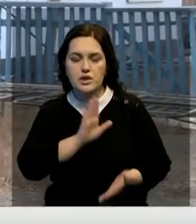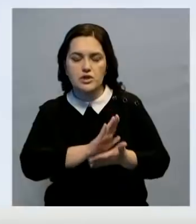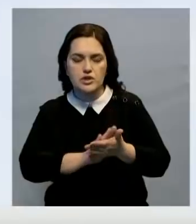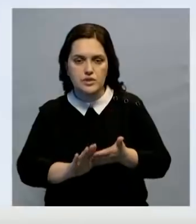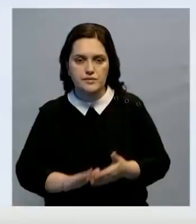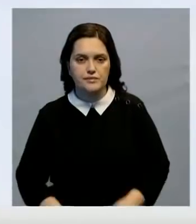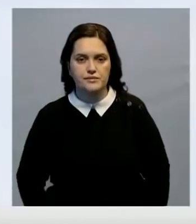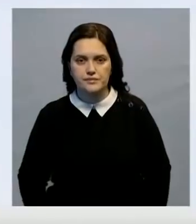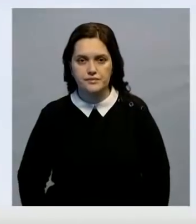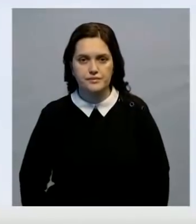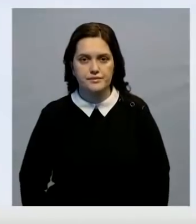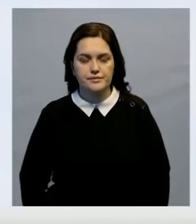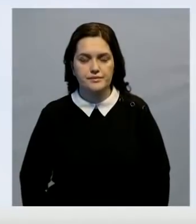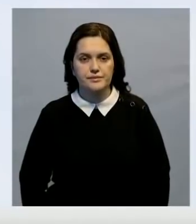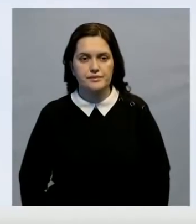в старом ауле.